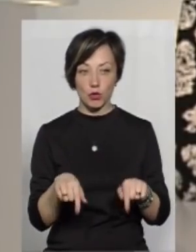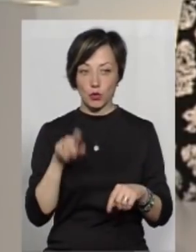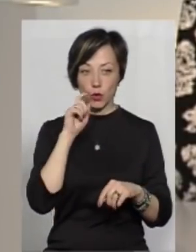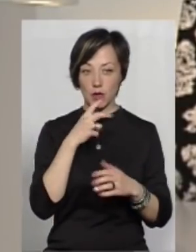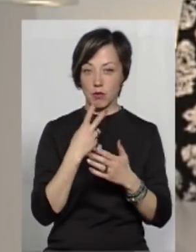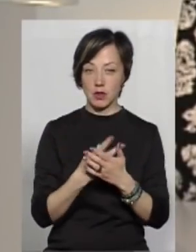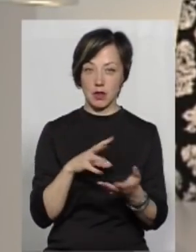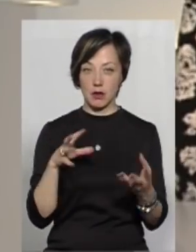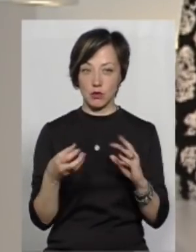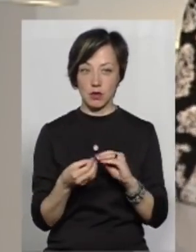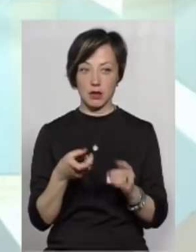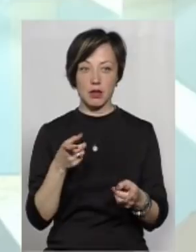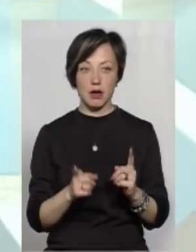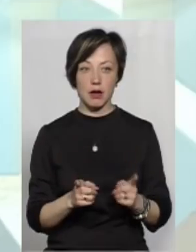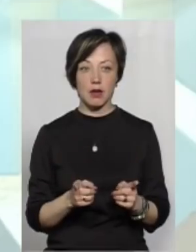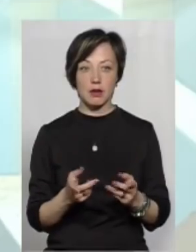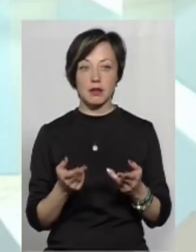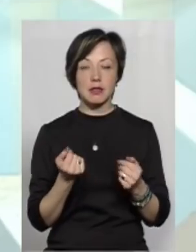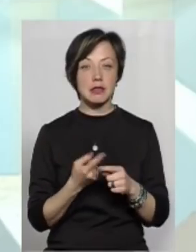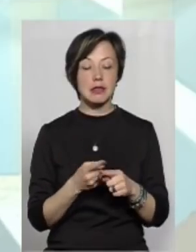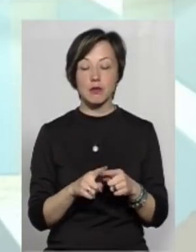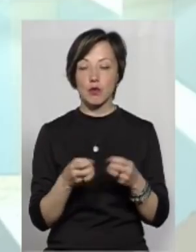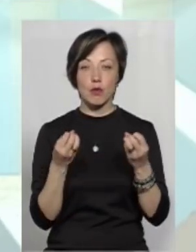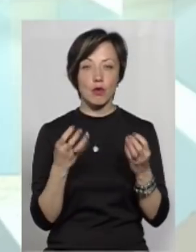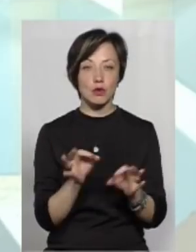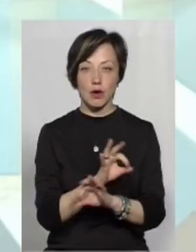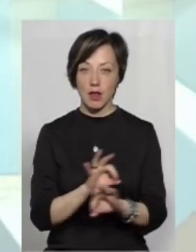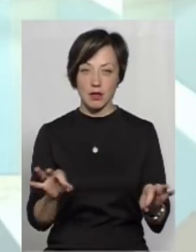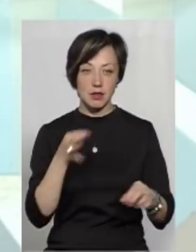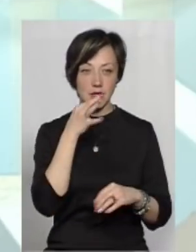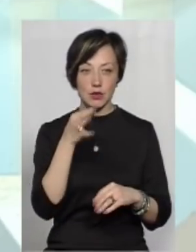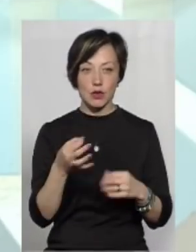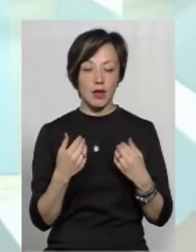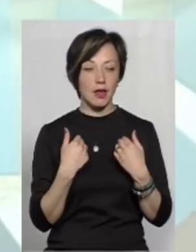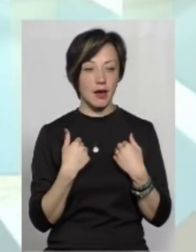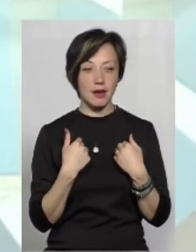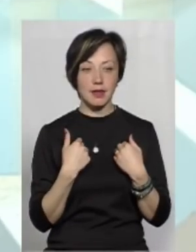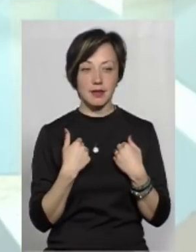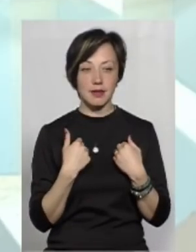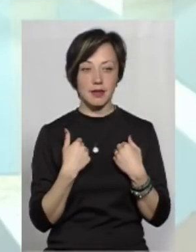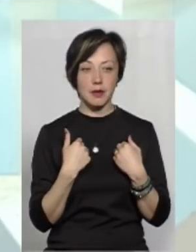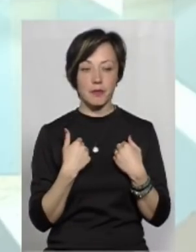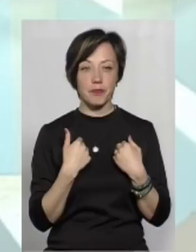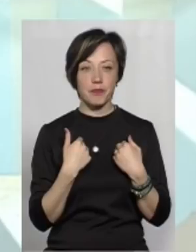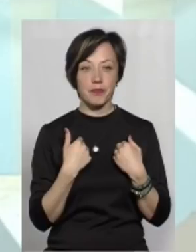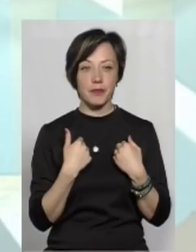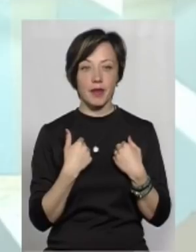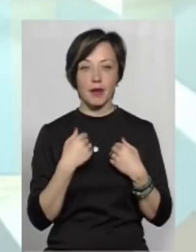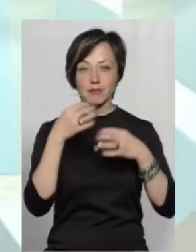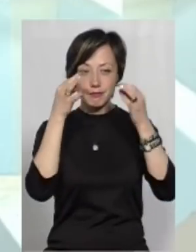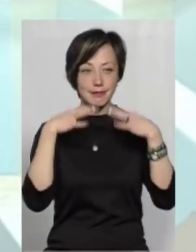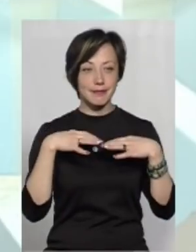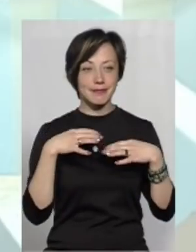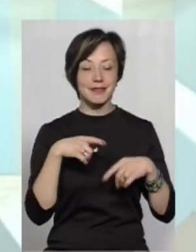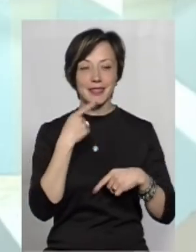Україна показала результати. Реальний результат. Це було просто класно. Я вам скажу, я там аж в сантименти